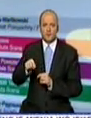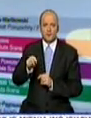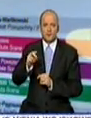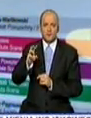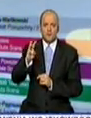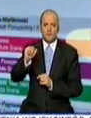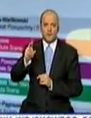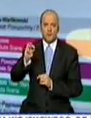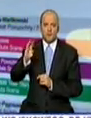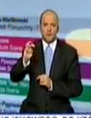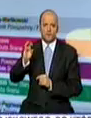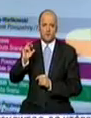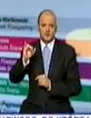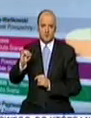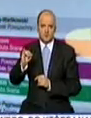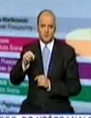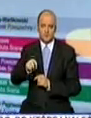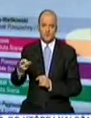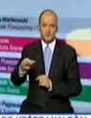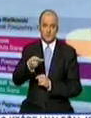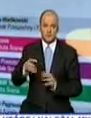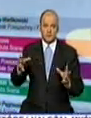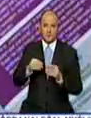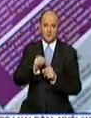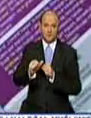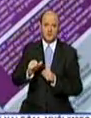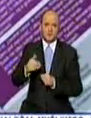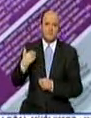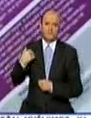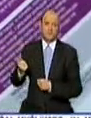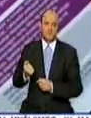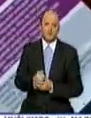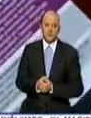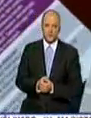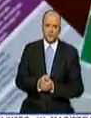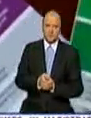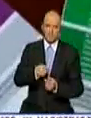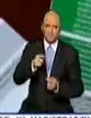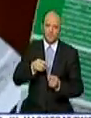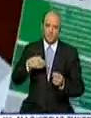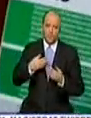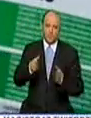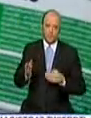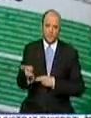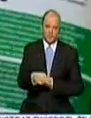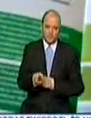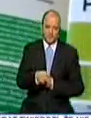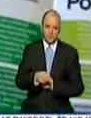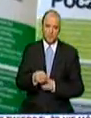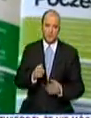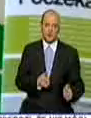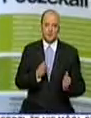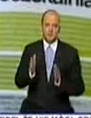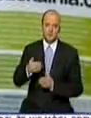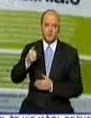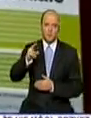Krzysztofa Warlikowskiego. Teraz są właściwie obaj w półce mistrzów. Prapremiery, uwolnić Karpia Piotra Bulaka w reżyserii Krystyny Meissner